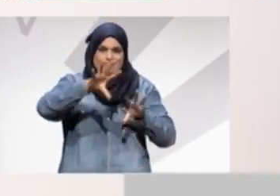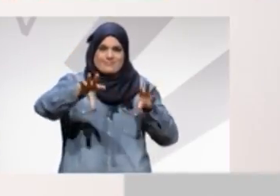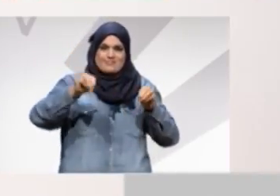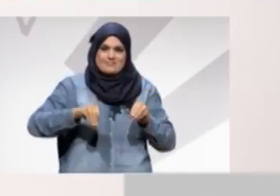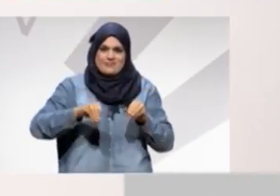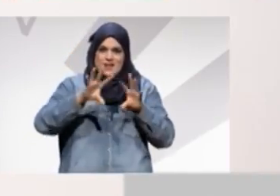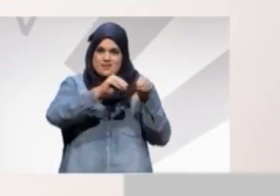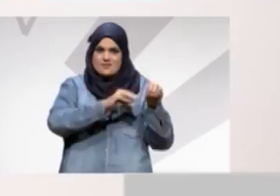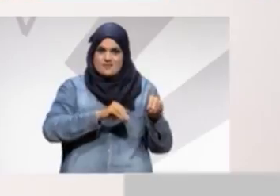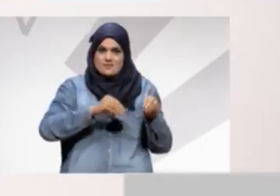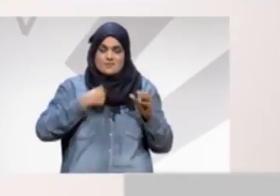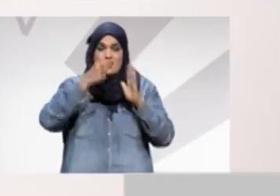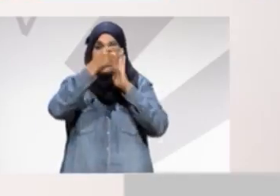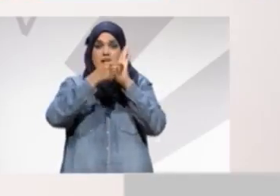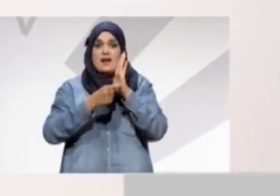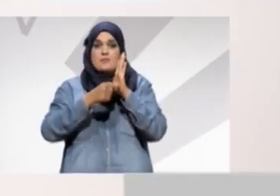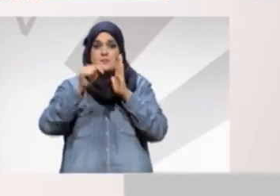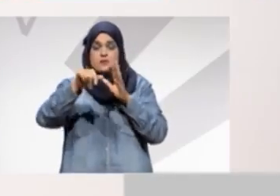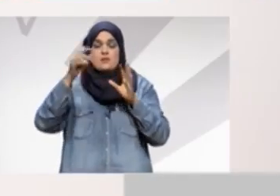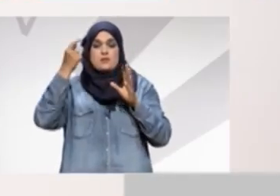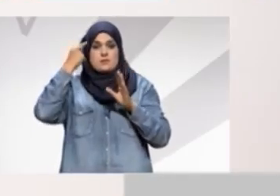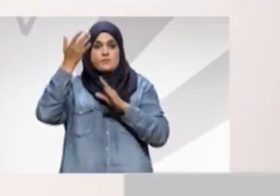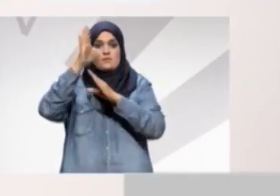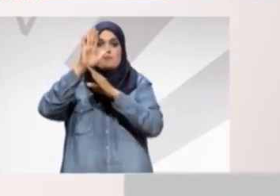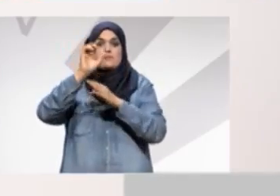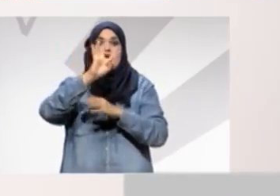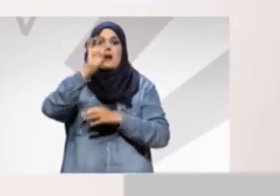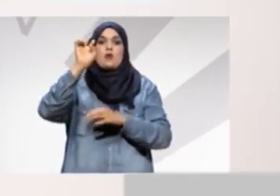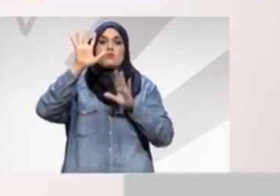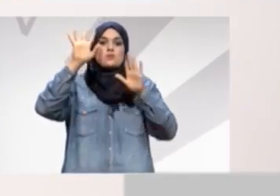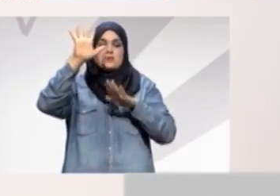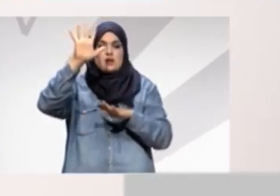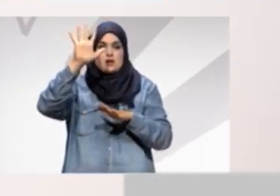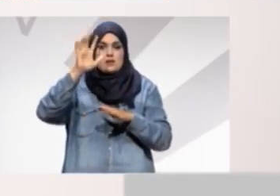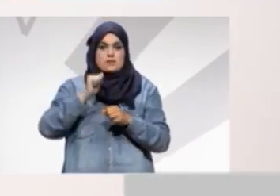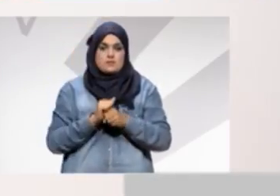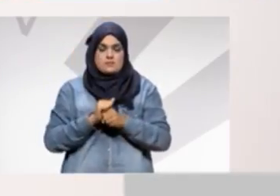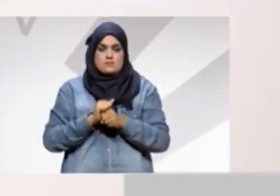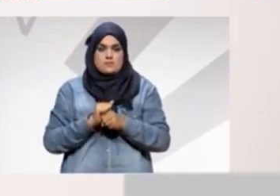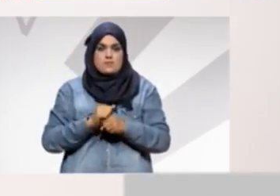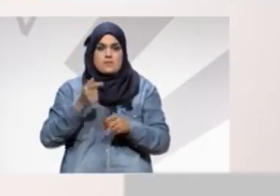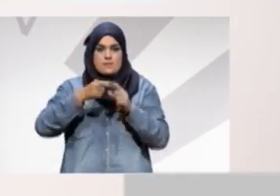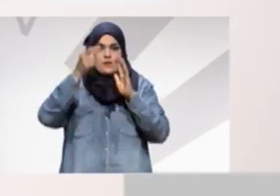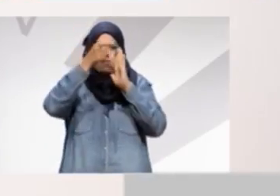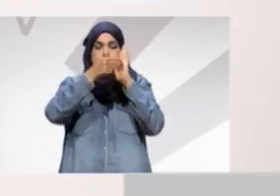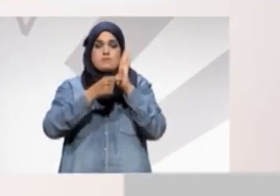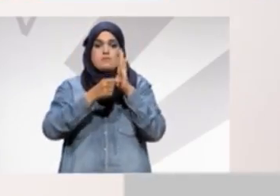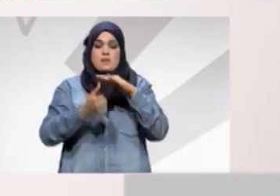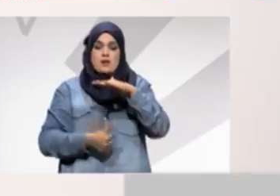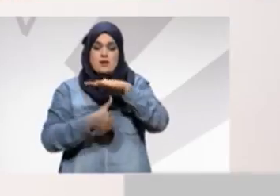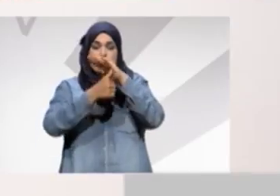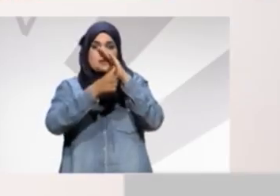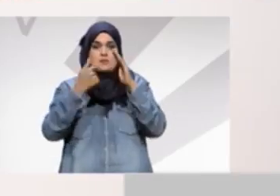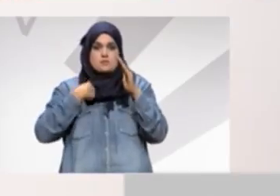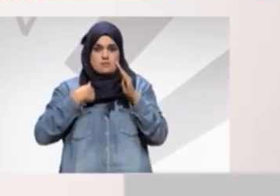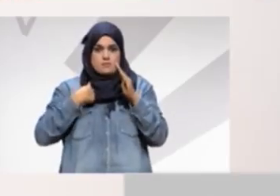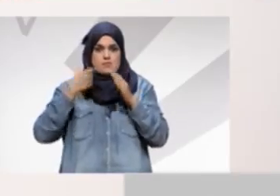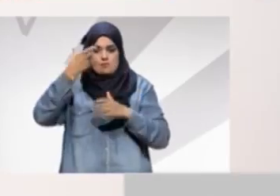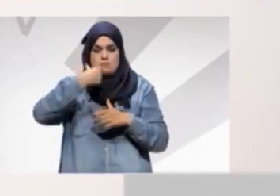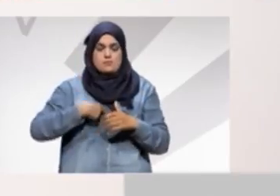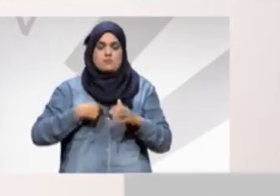حومتي مسؤولتي جيناكم بقايمة رقمها 45 فيها عزدين البعلوش رئيس القايمة من الكبرية